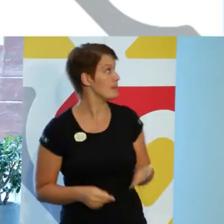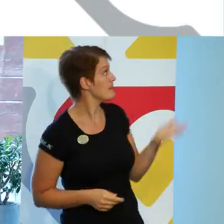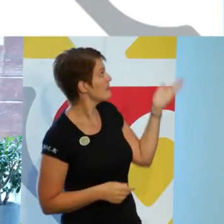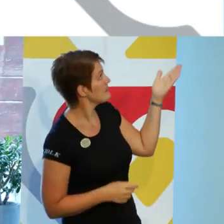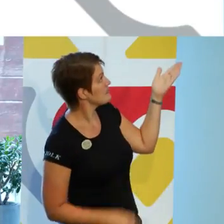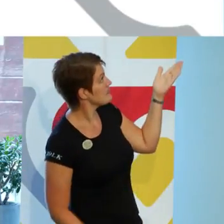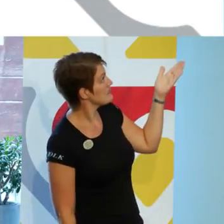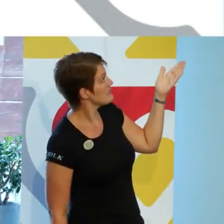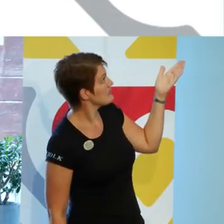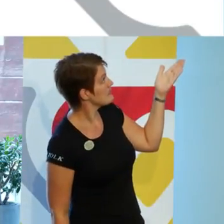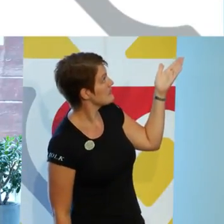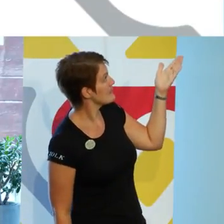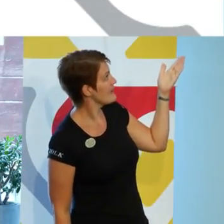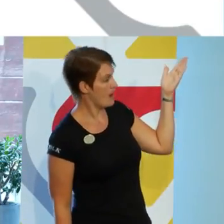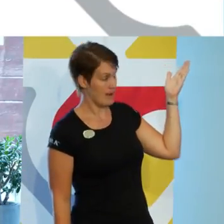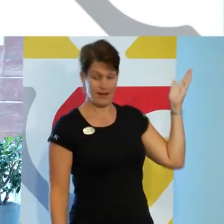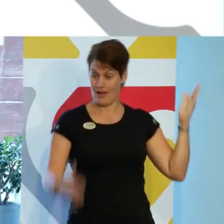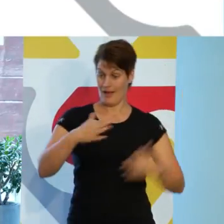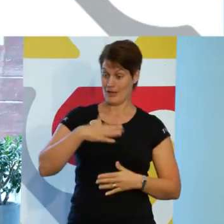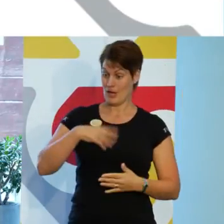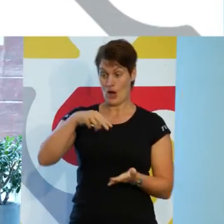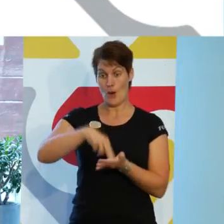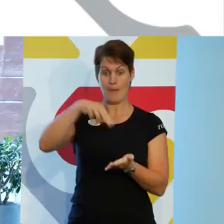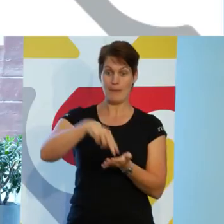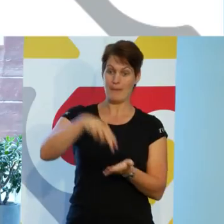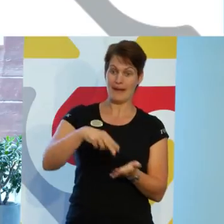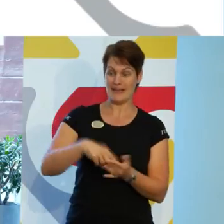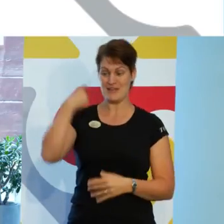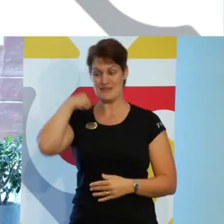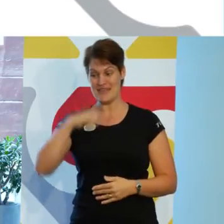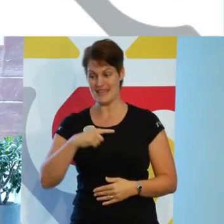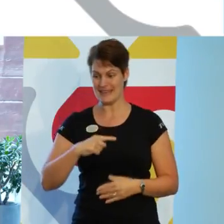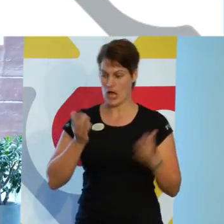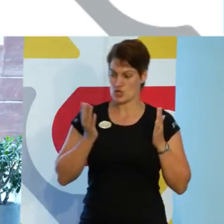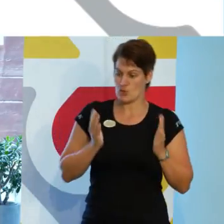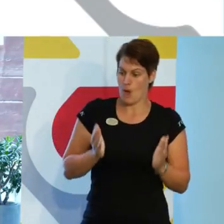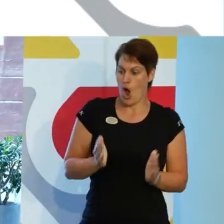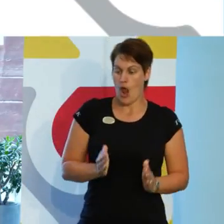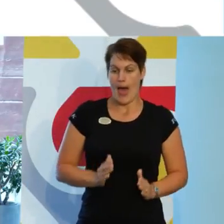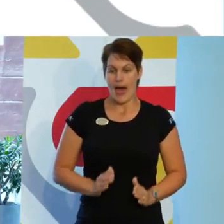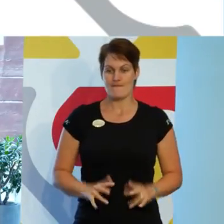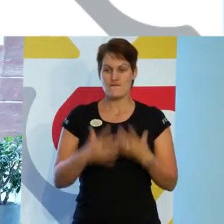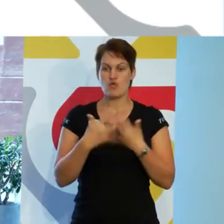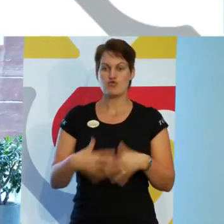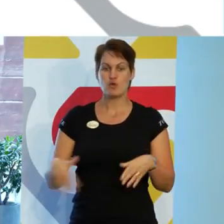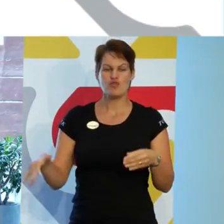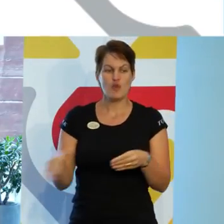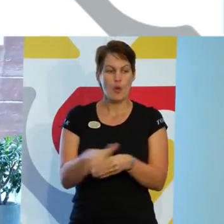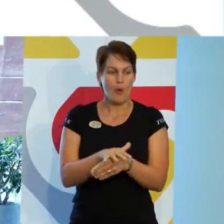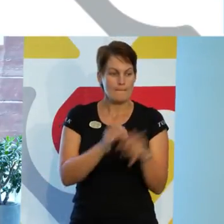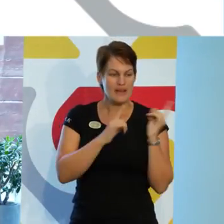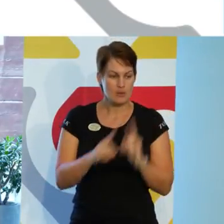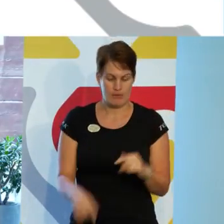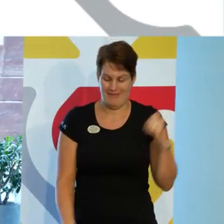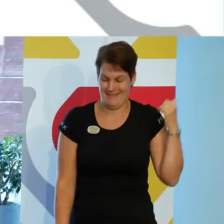vi här? Ett gäng glada, hoppande, vita, smala, funktionsfullkomliga personer.